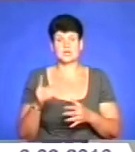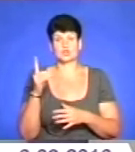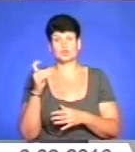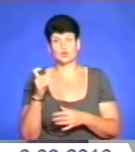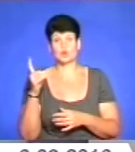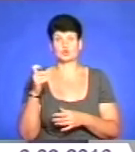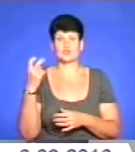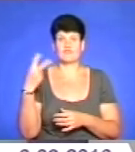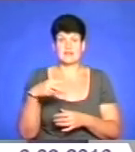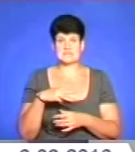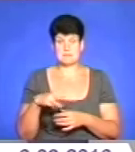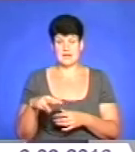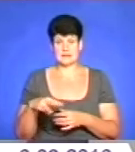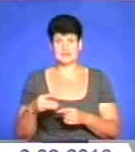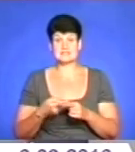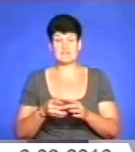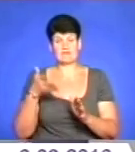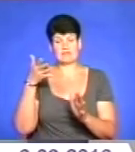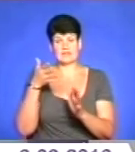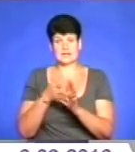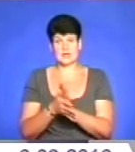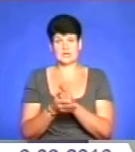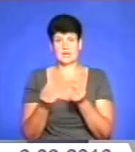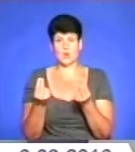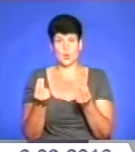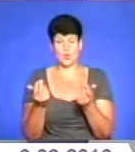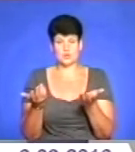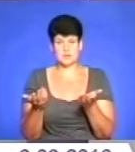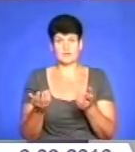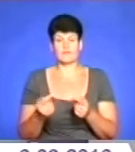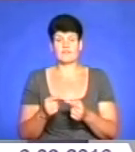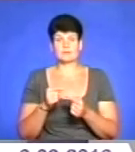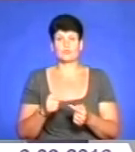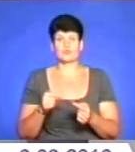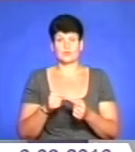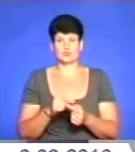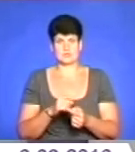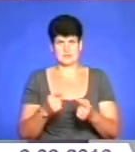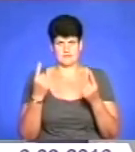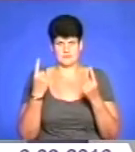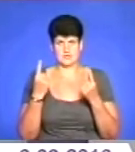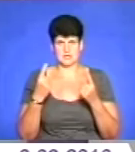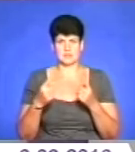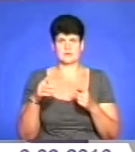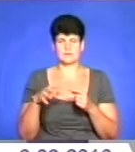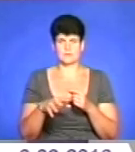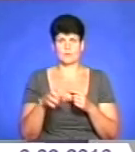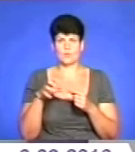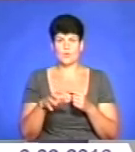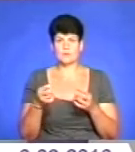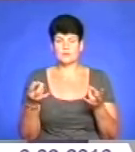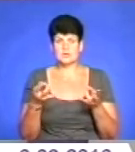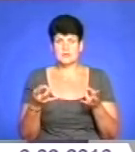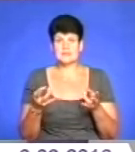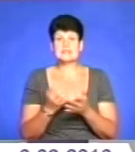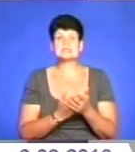метрів. Відповідно, це витрати коштів, відповідно, це потужніші помпи потрібні, ну і знову